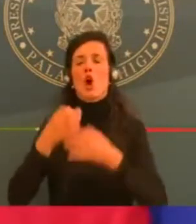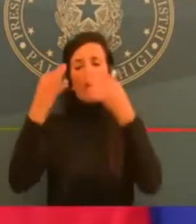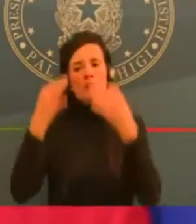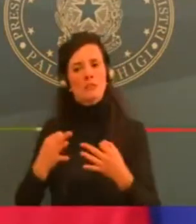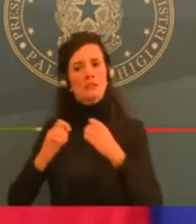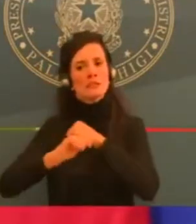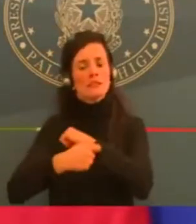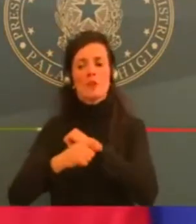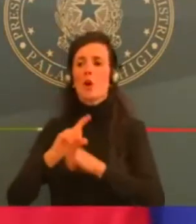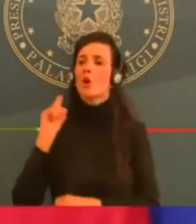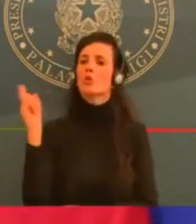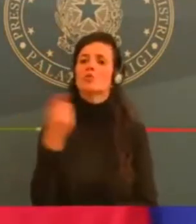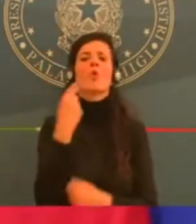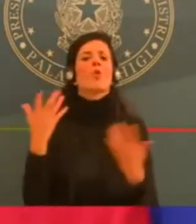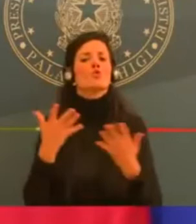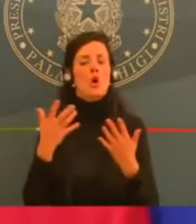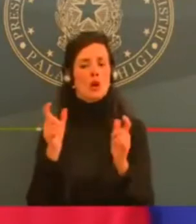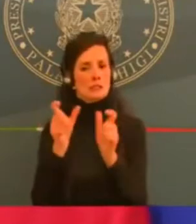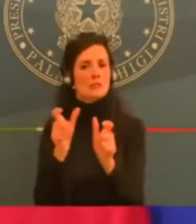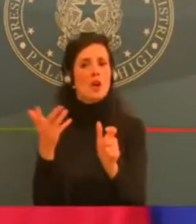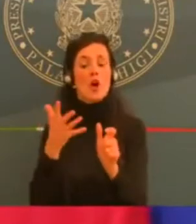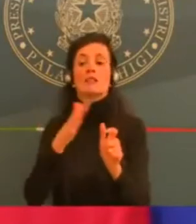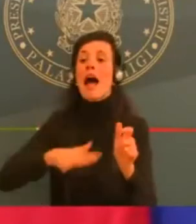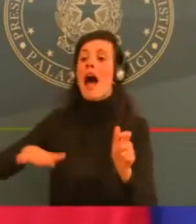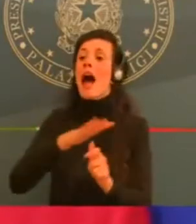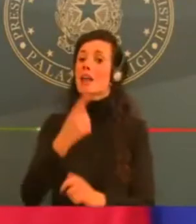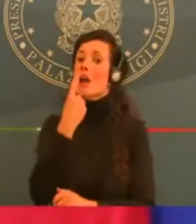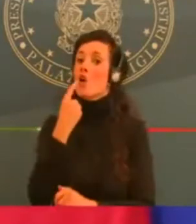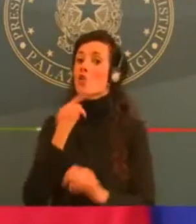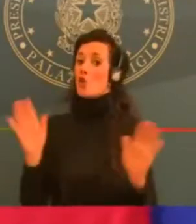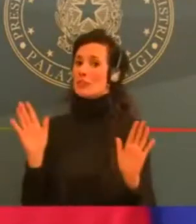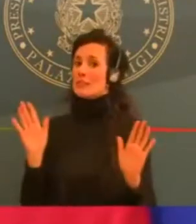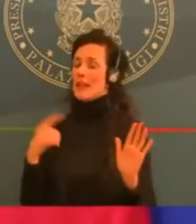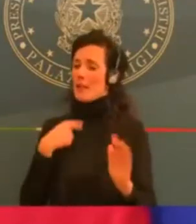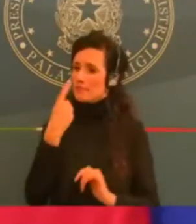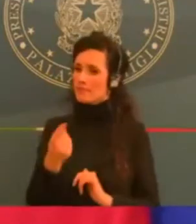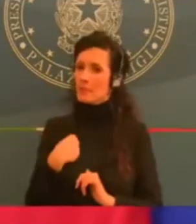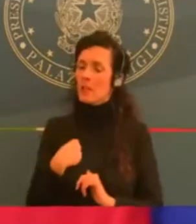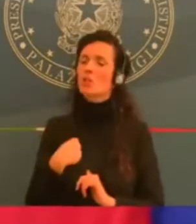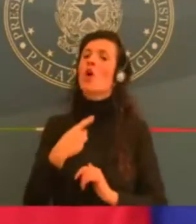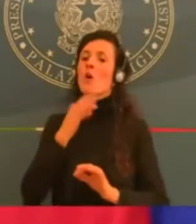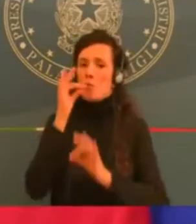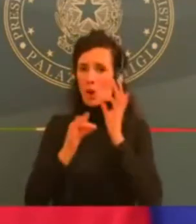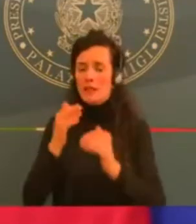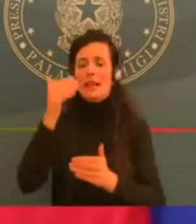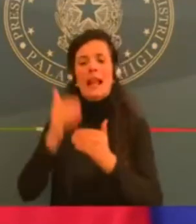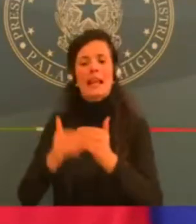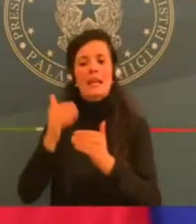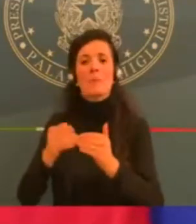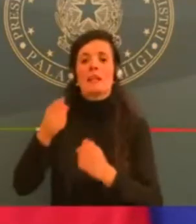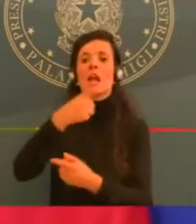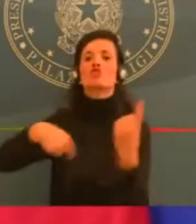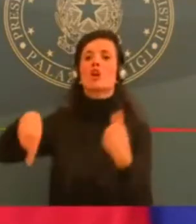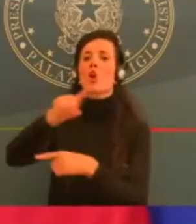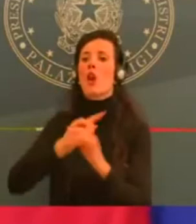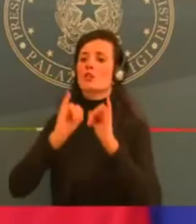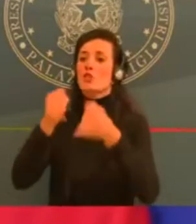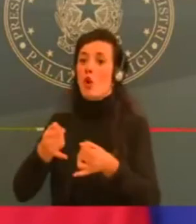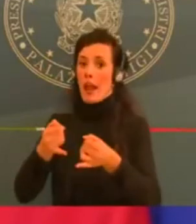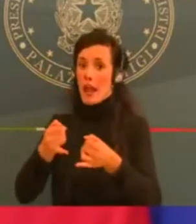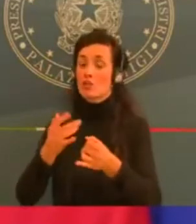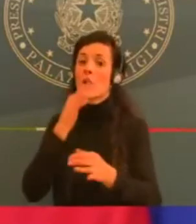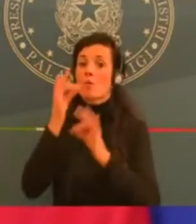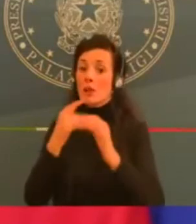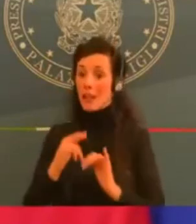Si esce, per intenderci, con l'auto certificazione in tutti questi giorni di festività e anche